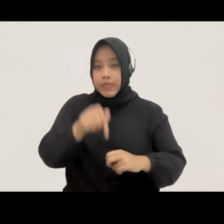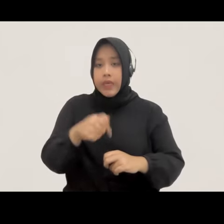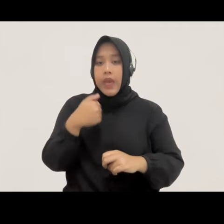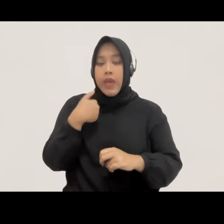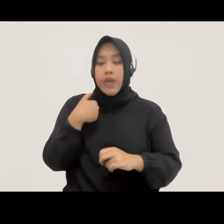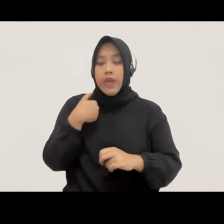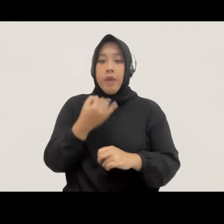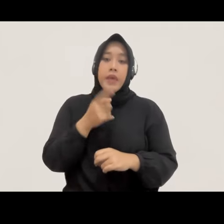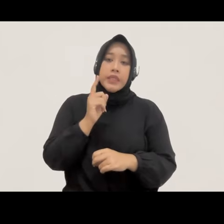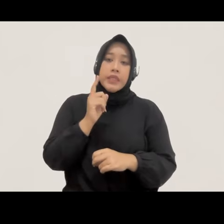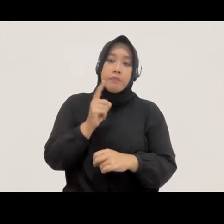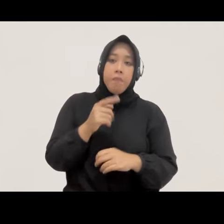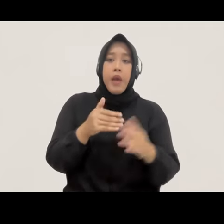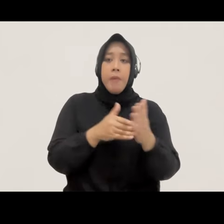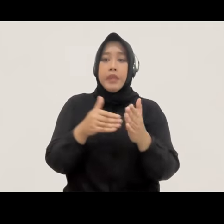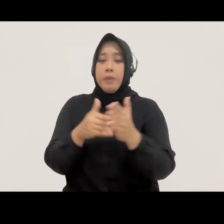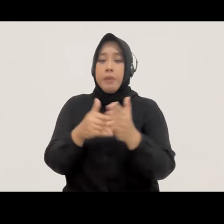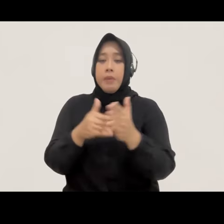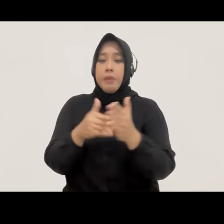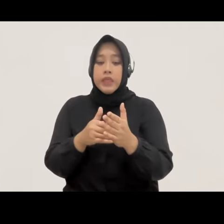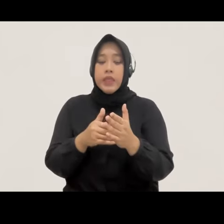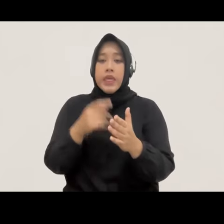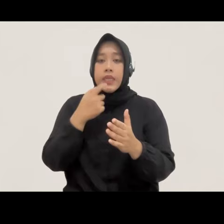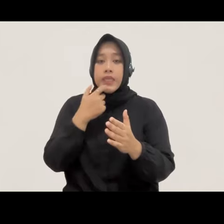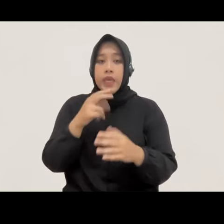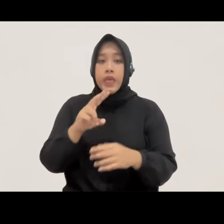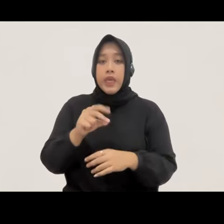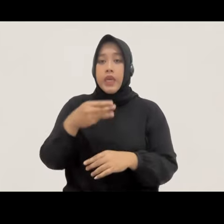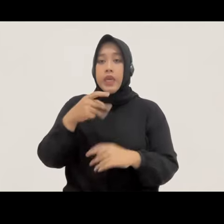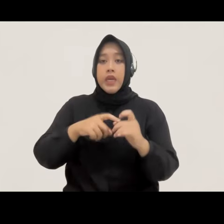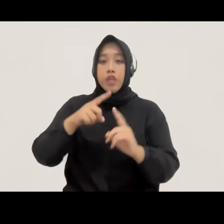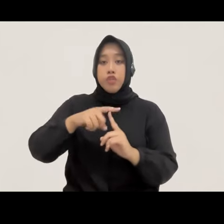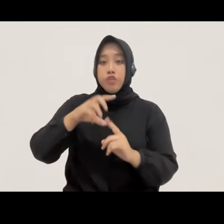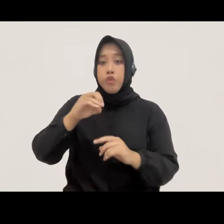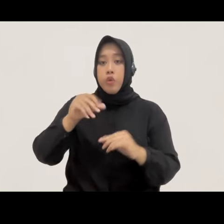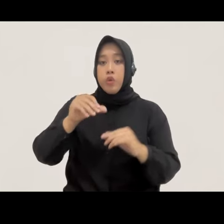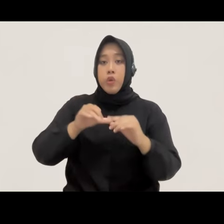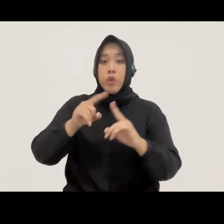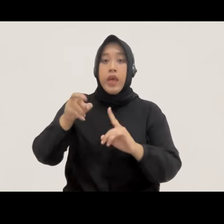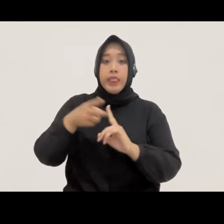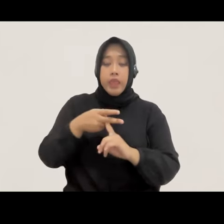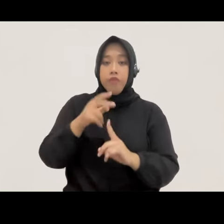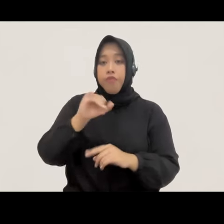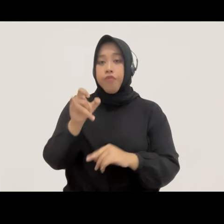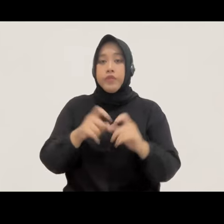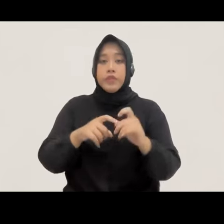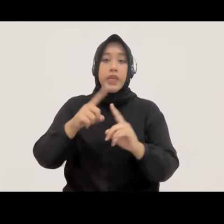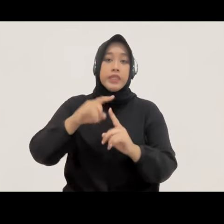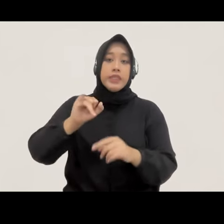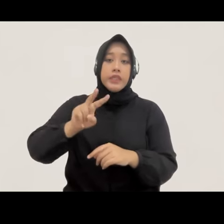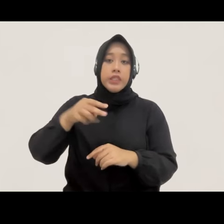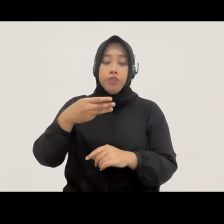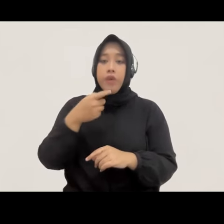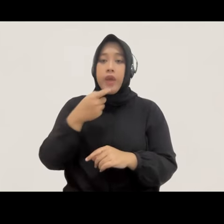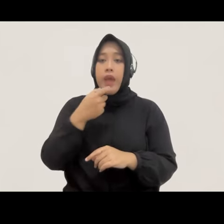faktor yang dapat menghambat terhasilannya keadilan restoratif secara maksimal. Salah satunya itu adalah adanya praktik korupsi yang ditemui